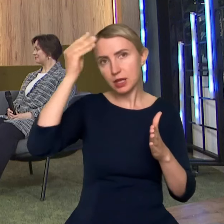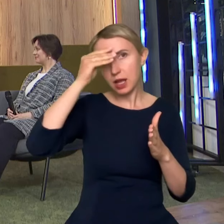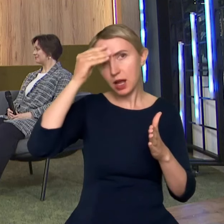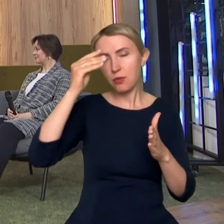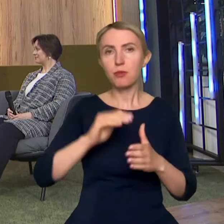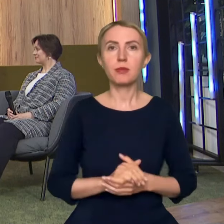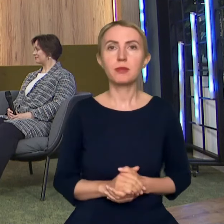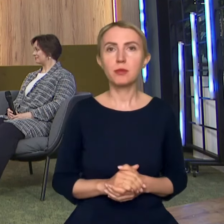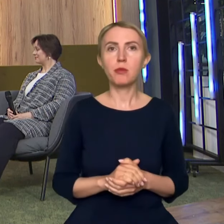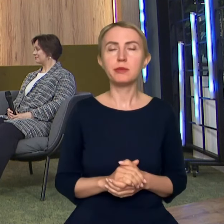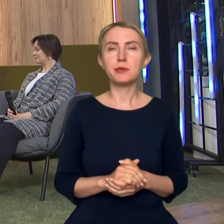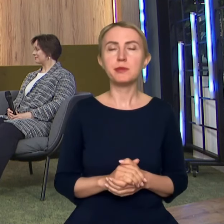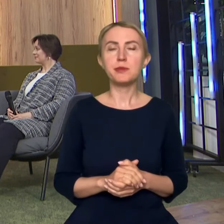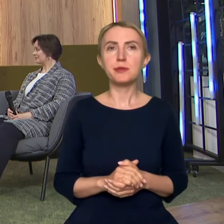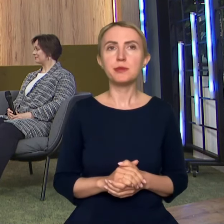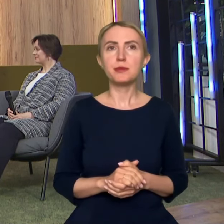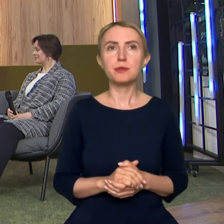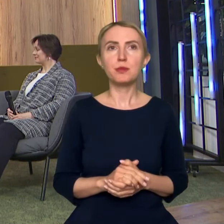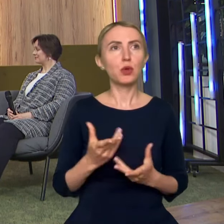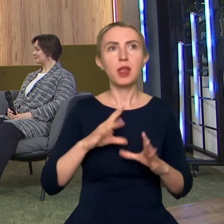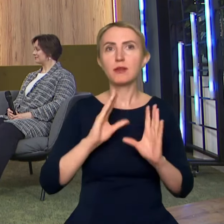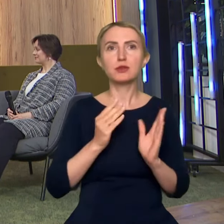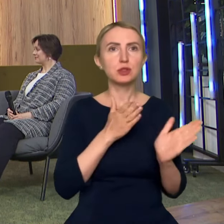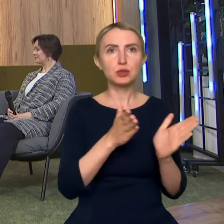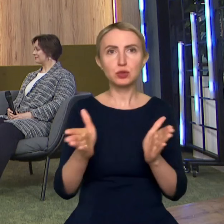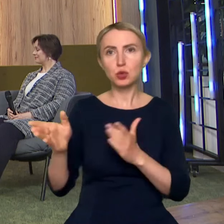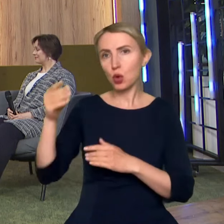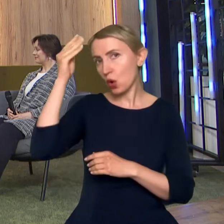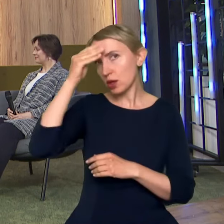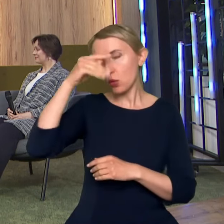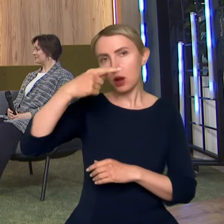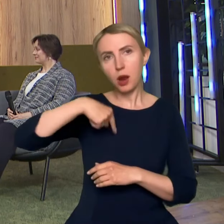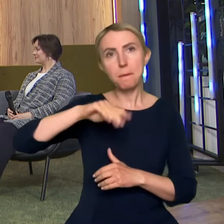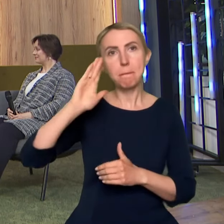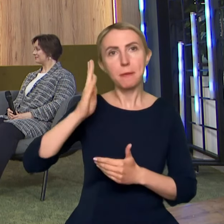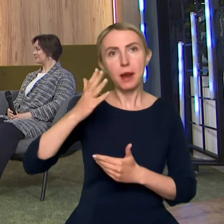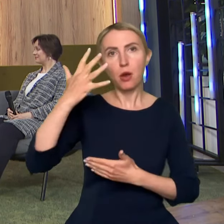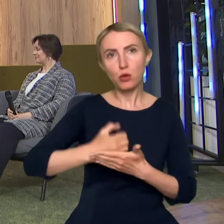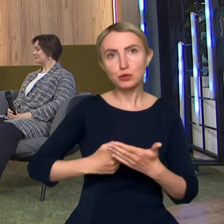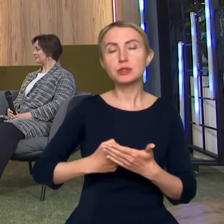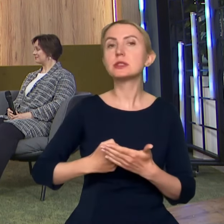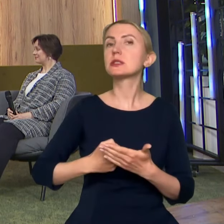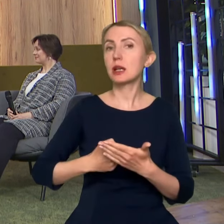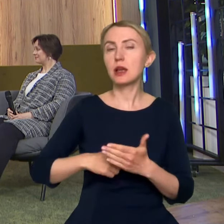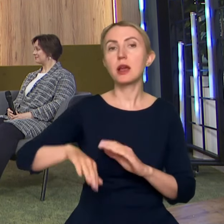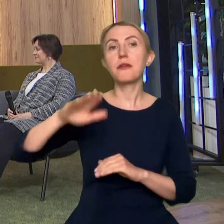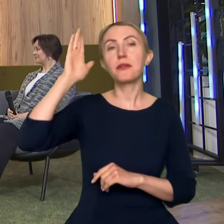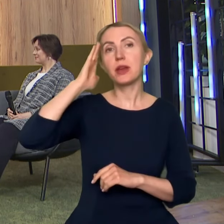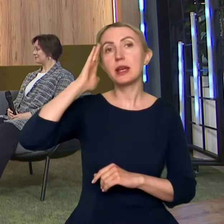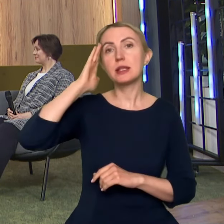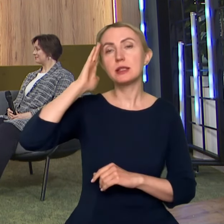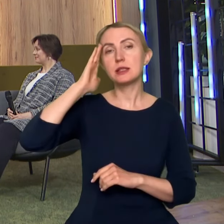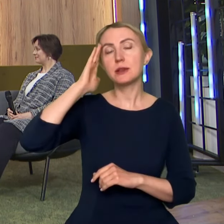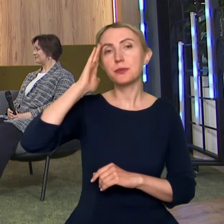wszystkich dziedzinach nauki będziemy korzystać z tej wiedzy, będzie ona